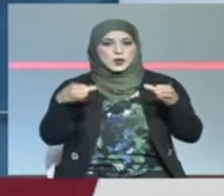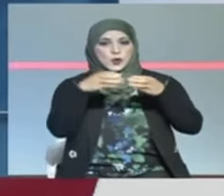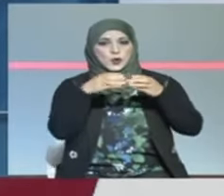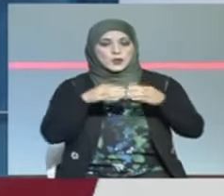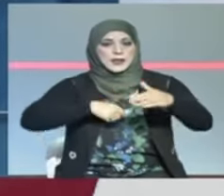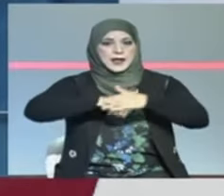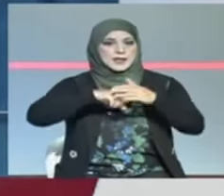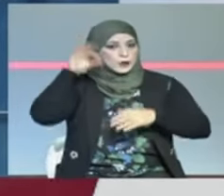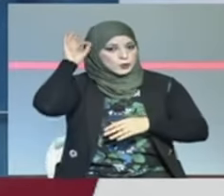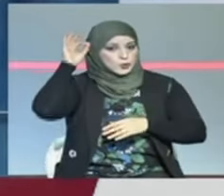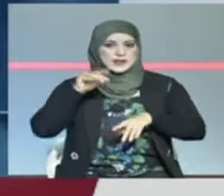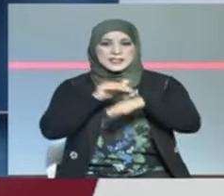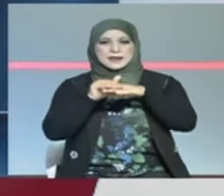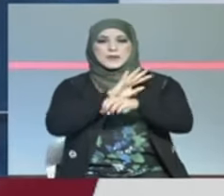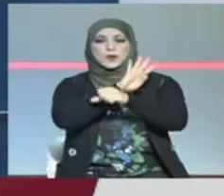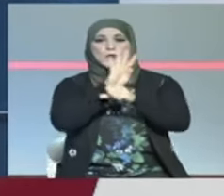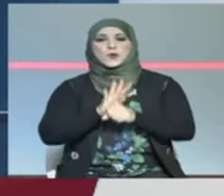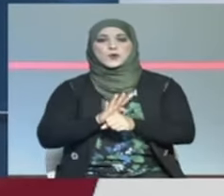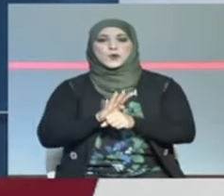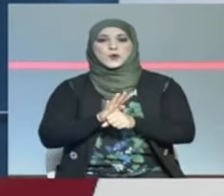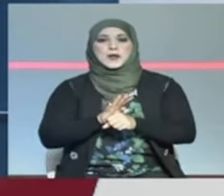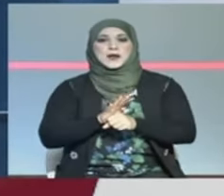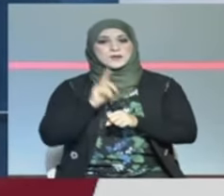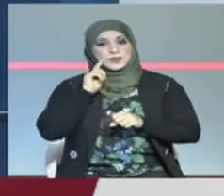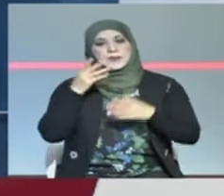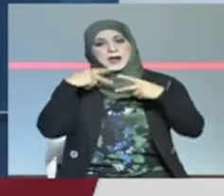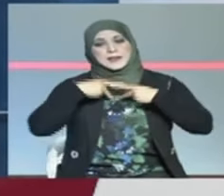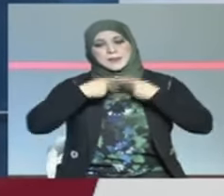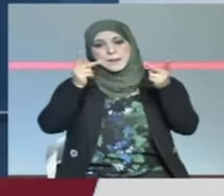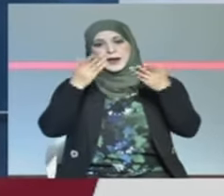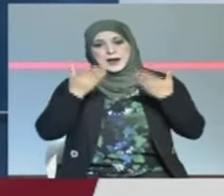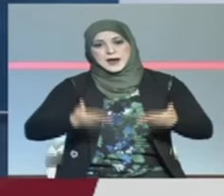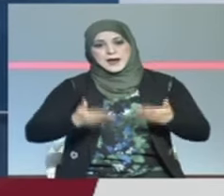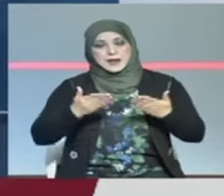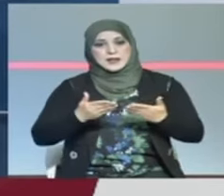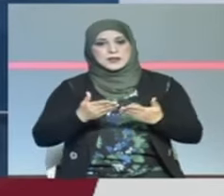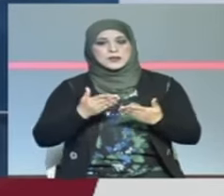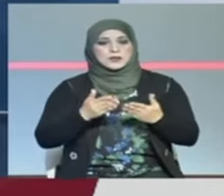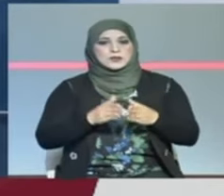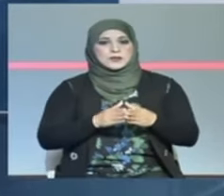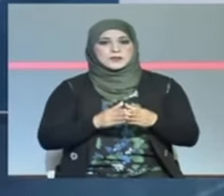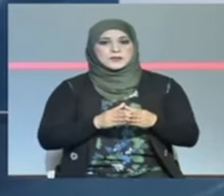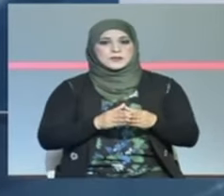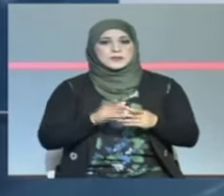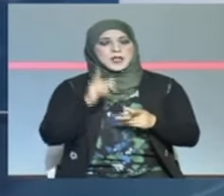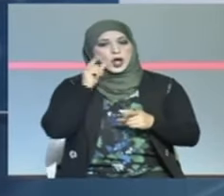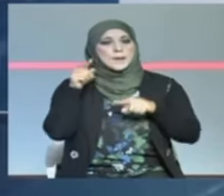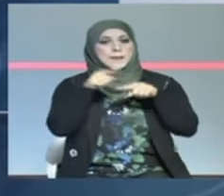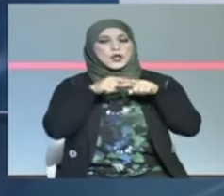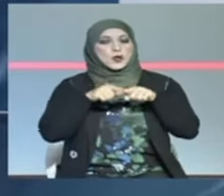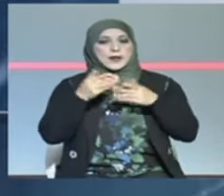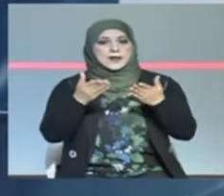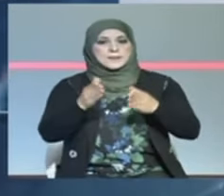القدم مثل إصابته بفيروس كورونا حسب ما أعلنه ناديه إيك أثيني اليوناني